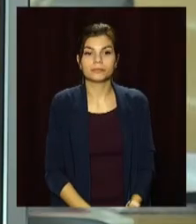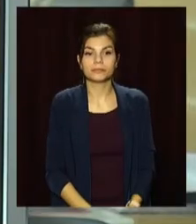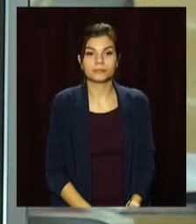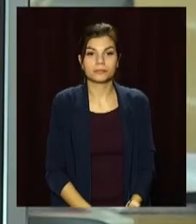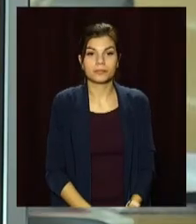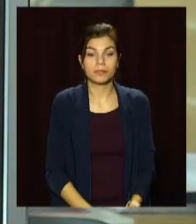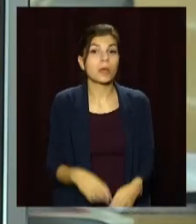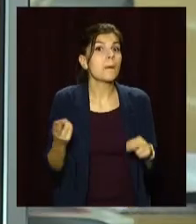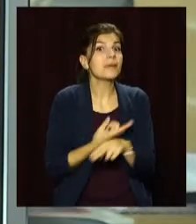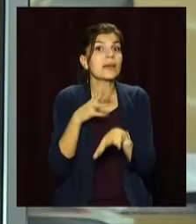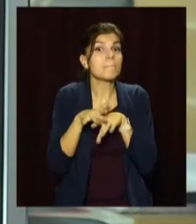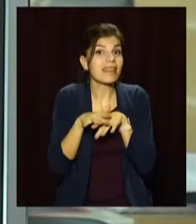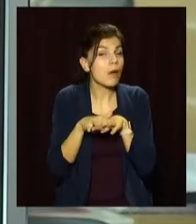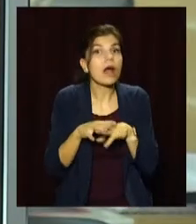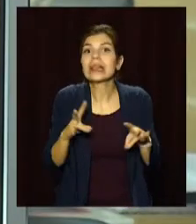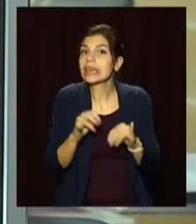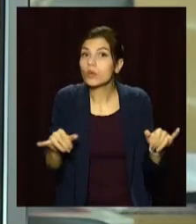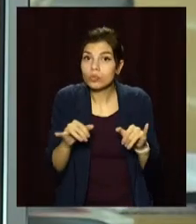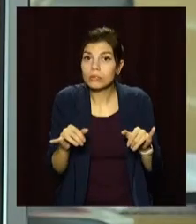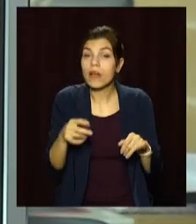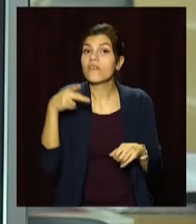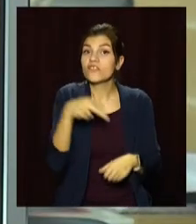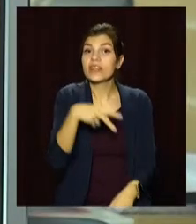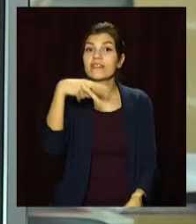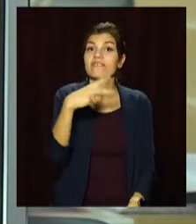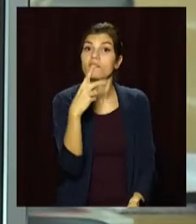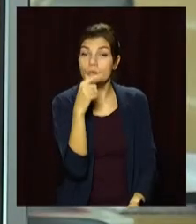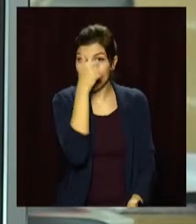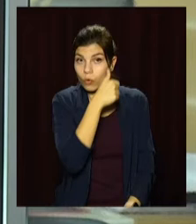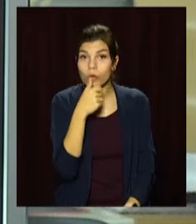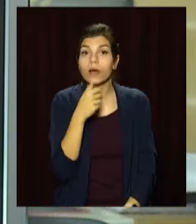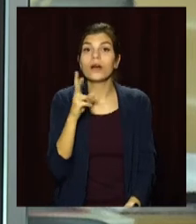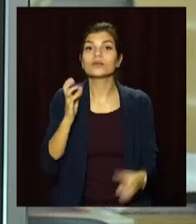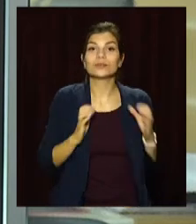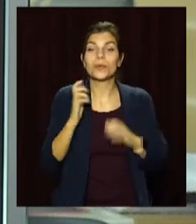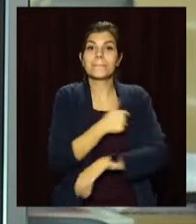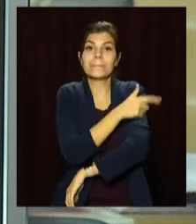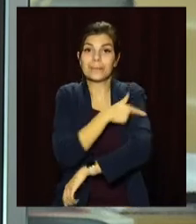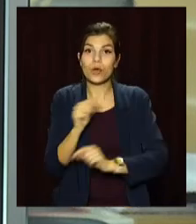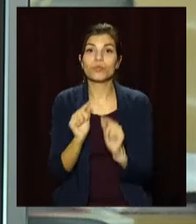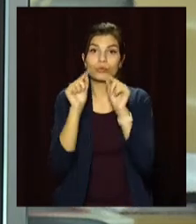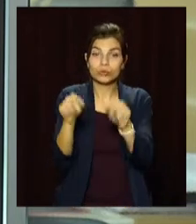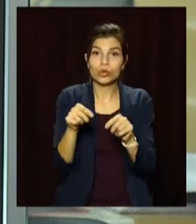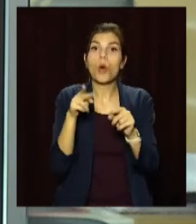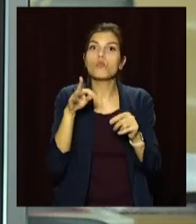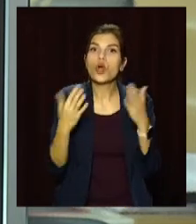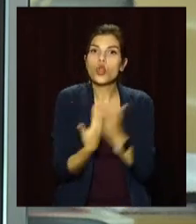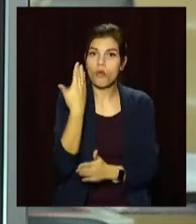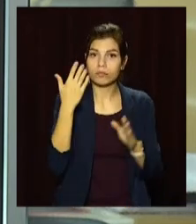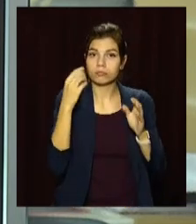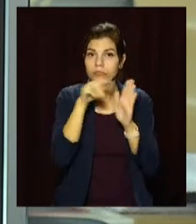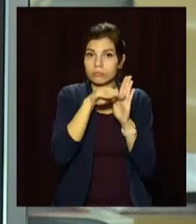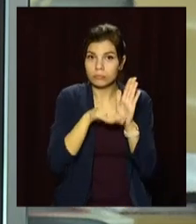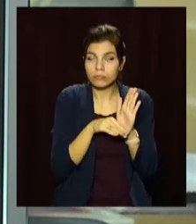Без математики нікуди. В 2021 році абітурієнти-медики вступатимуть по-новому. Тепер